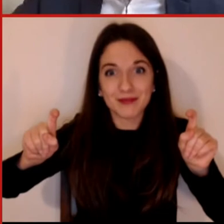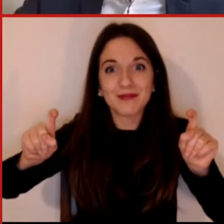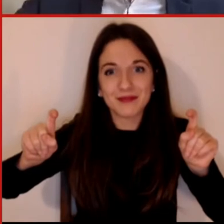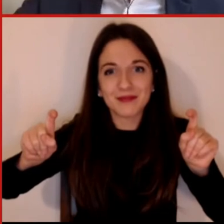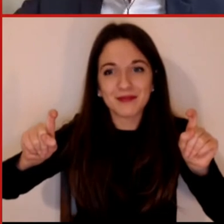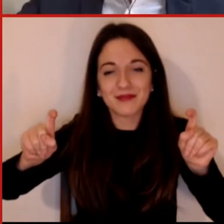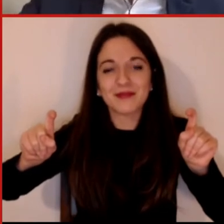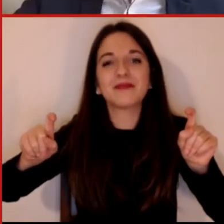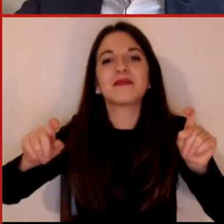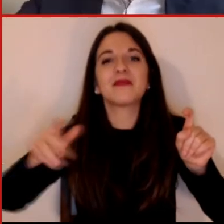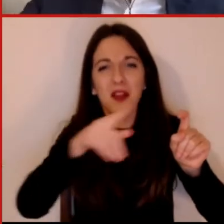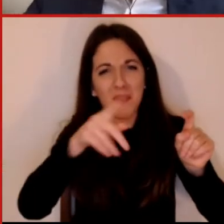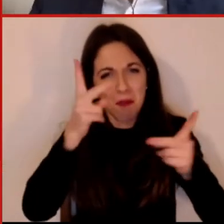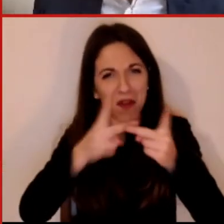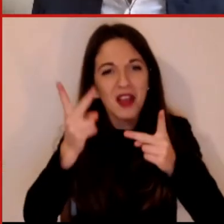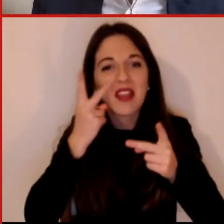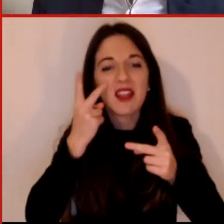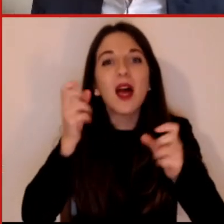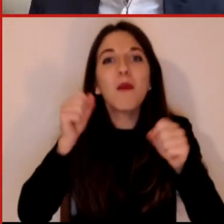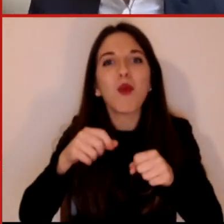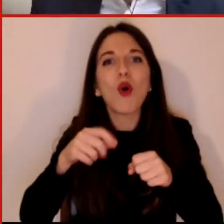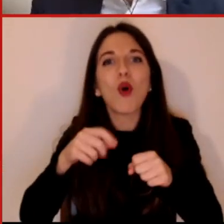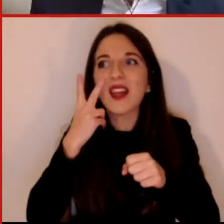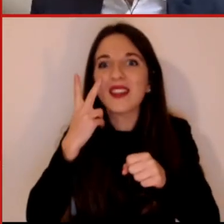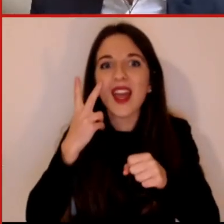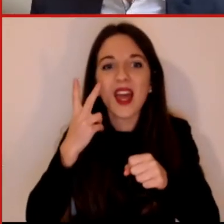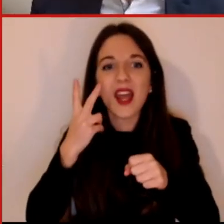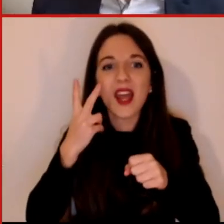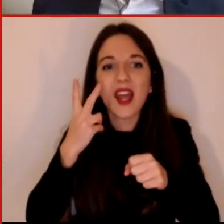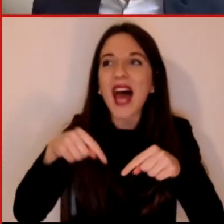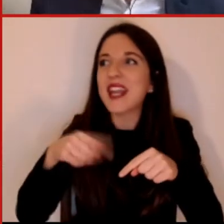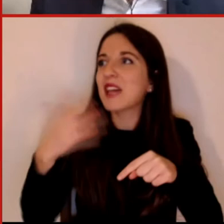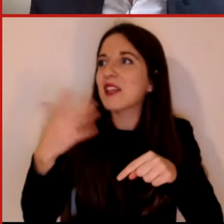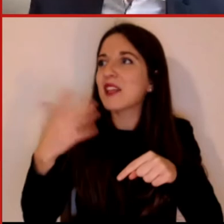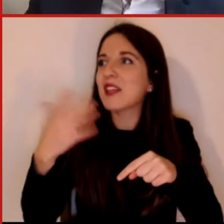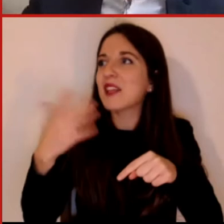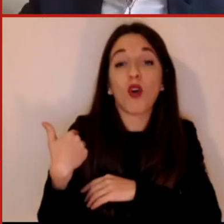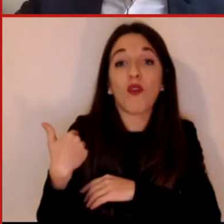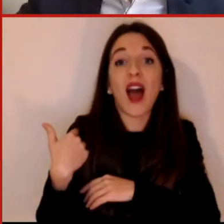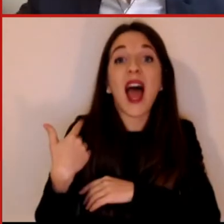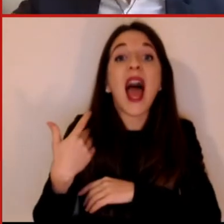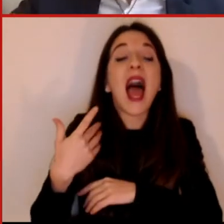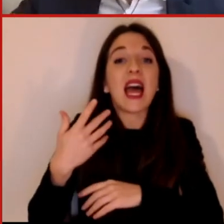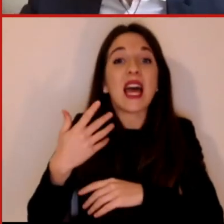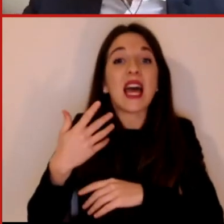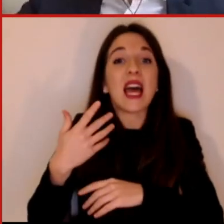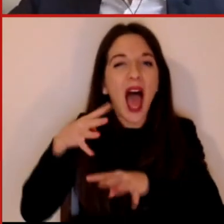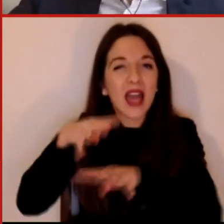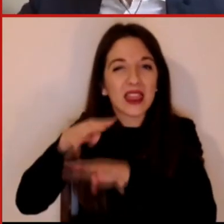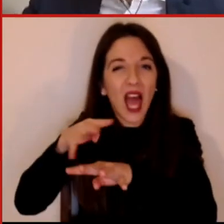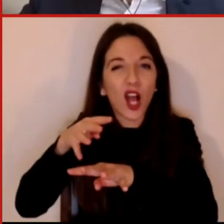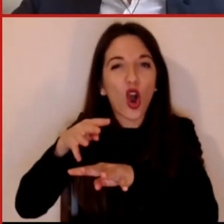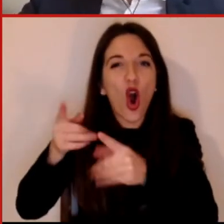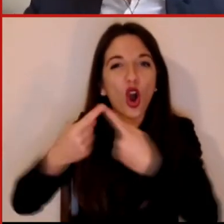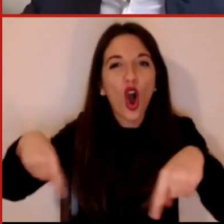momento i dati in tempo reale di quello che è successo adesso con l'attacco al congresso negli Stati Uniti e come in qualche modo è